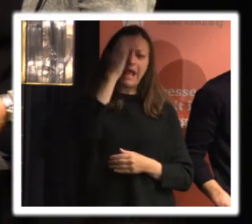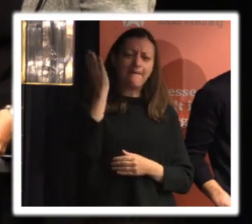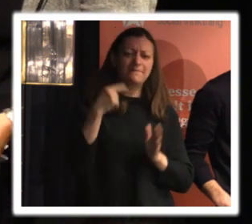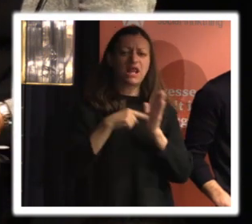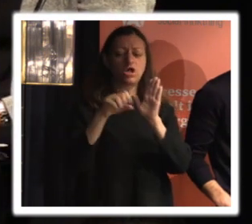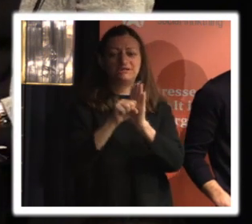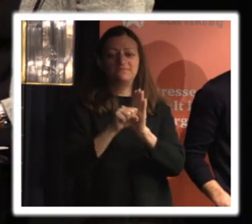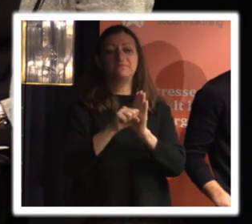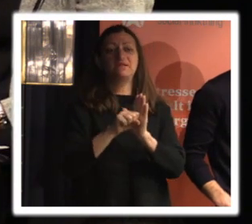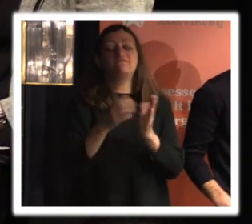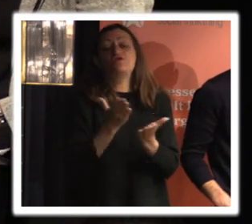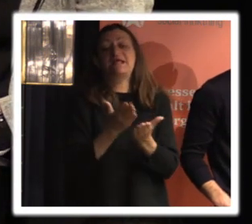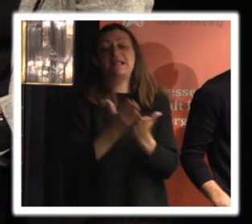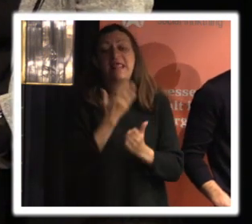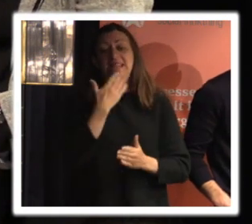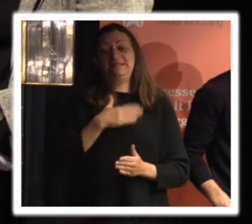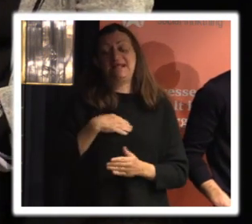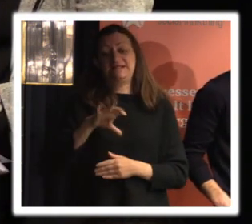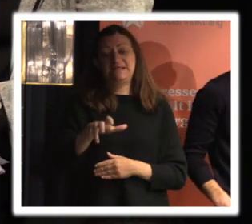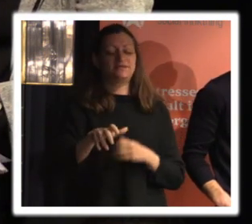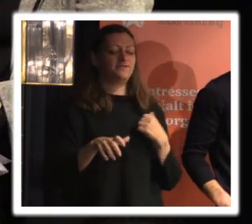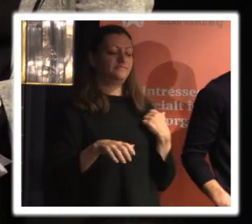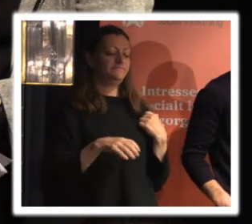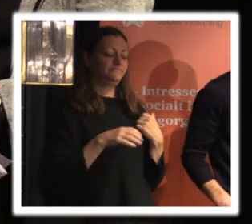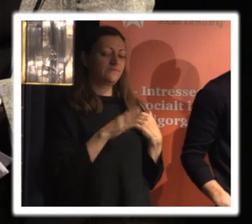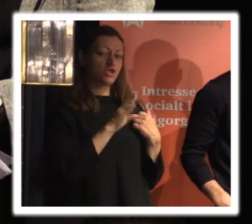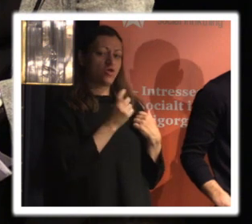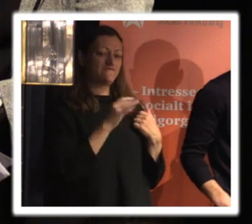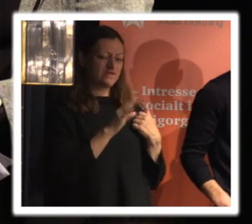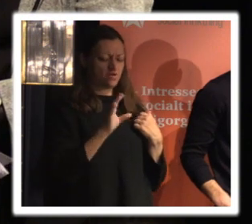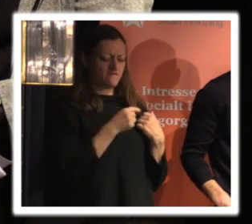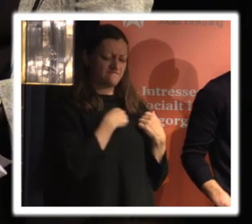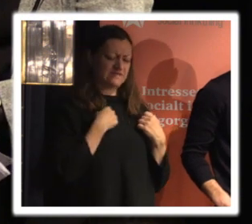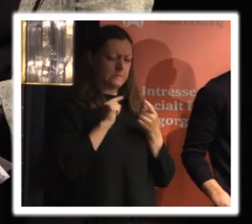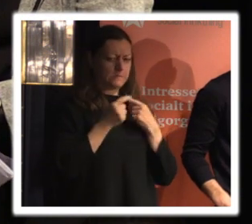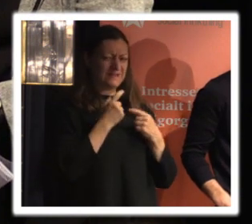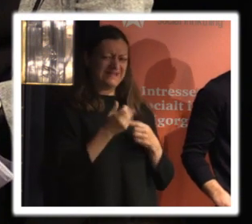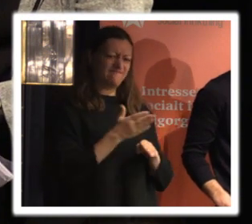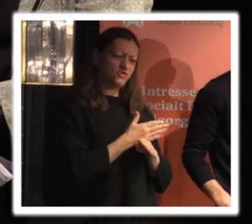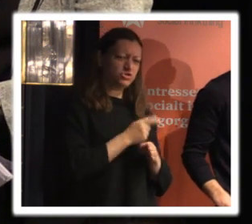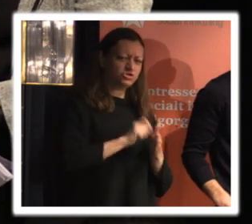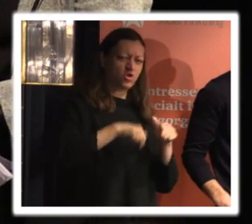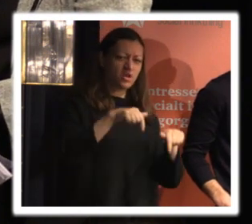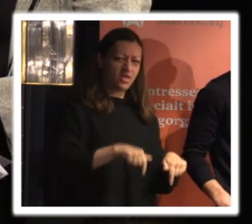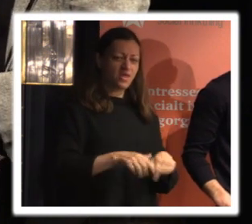för Idela Sekt Vi satt och diskuterade lite förut ja Mattias innan det började här alltså